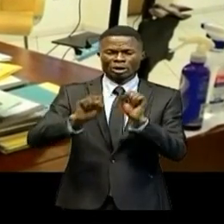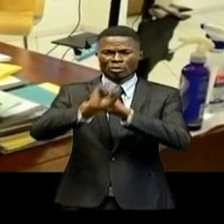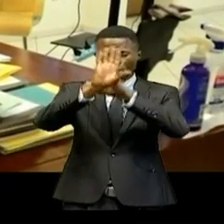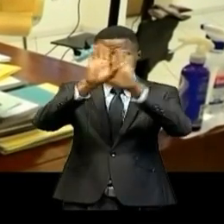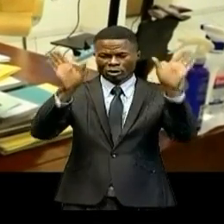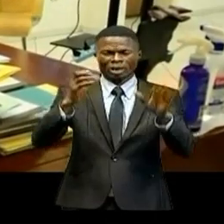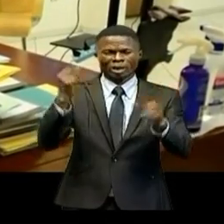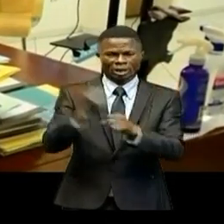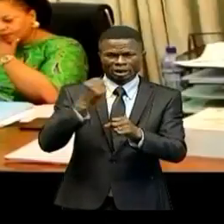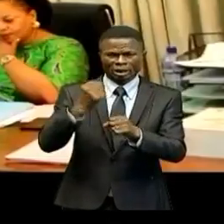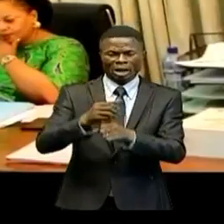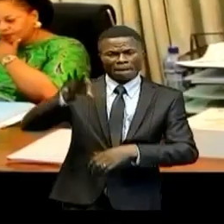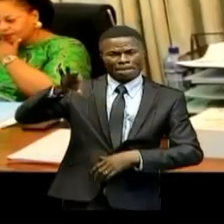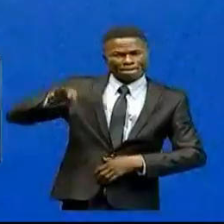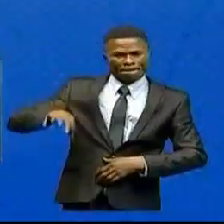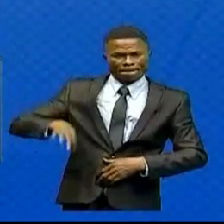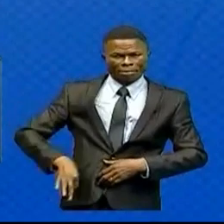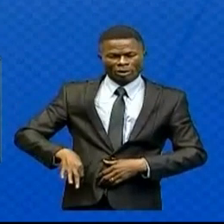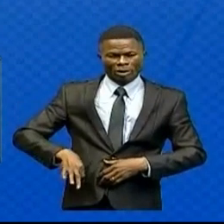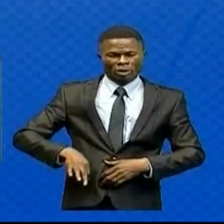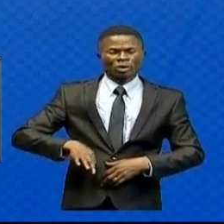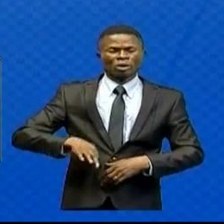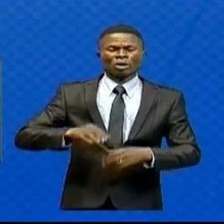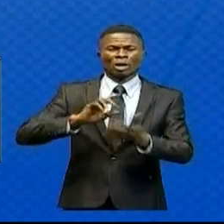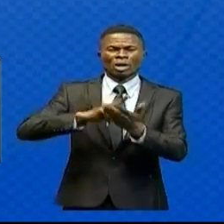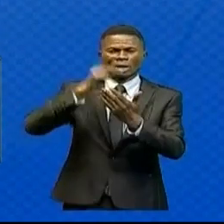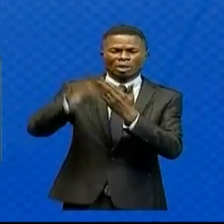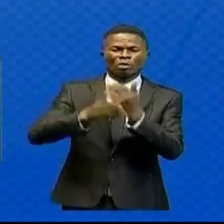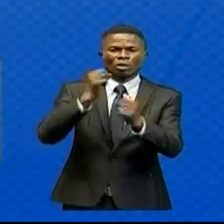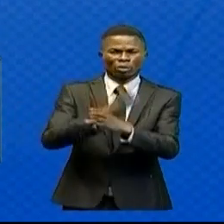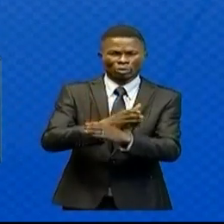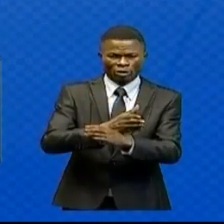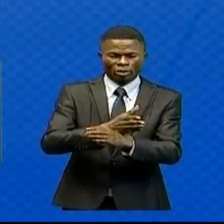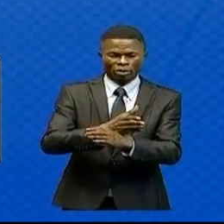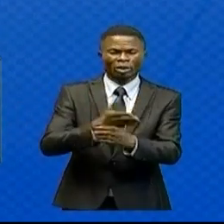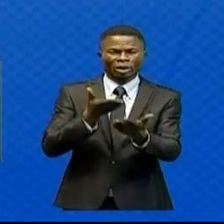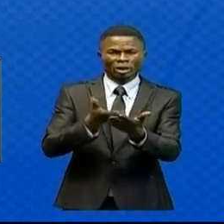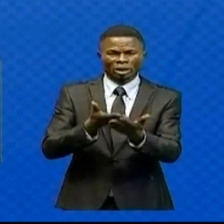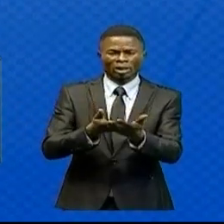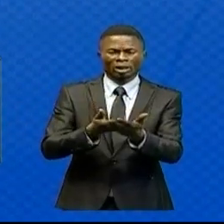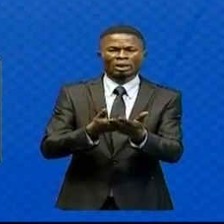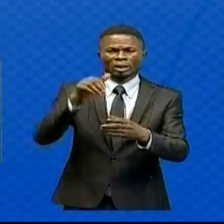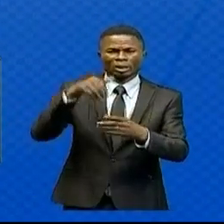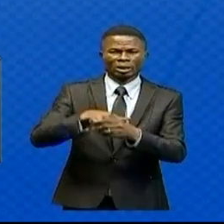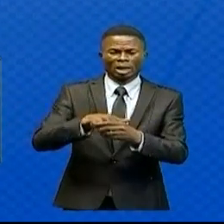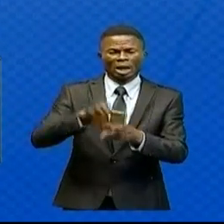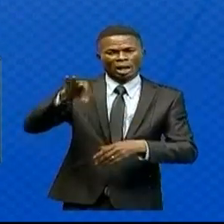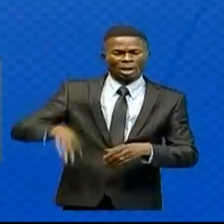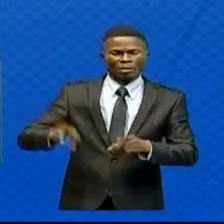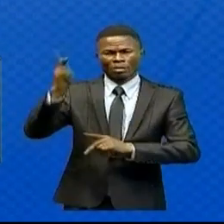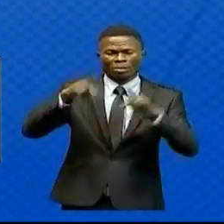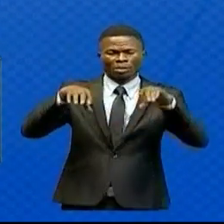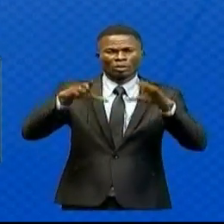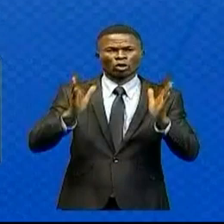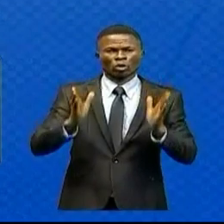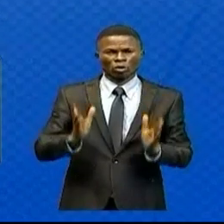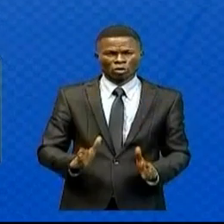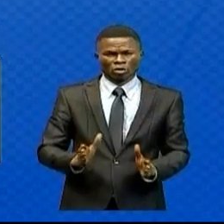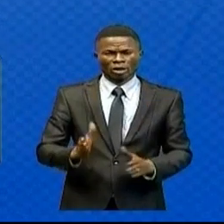œuvrer en faveur de la réalisation concrète de celles-ci dans l'intérêt du peuple congolais.